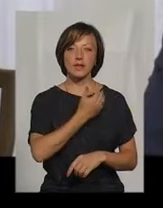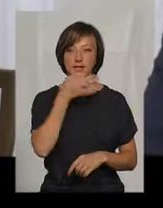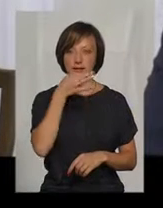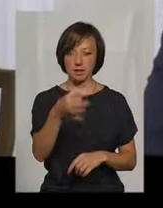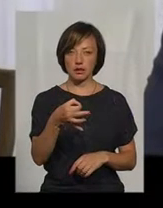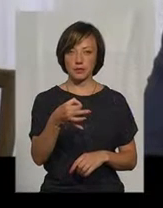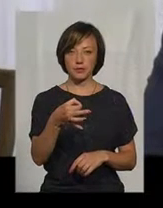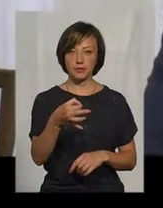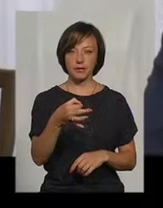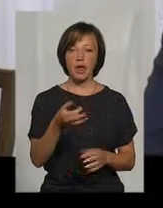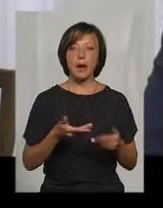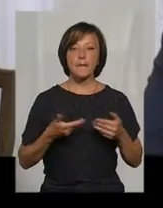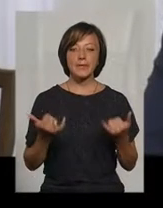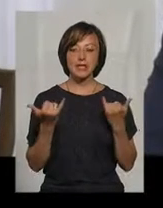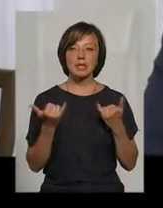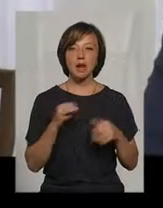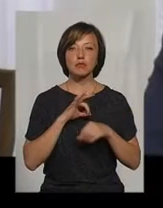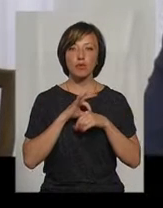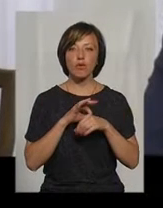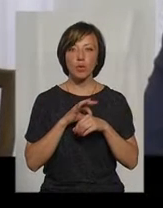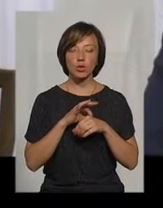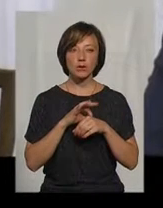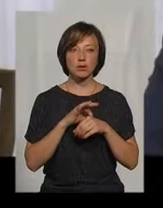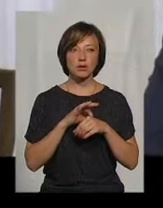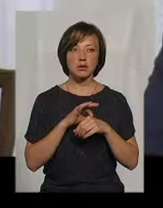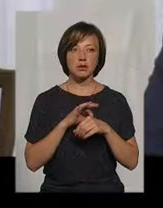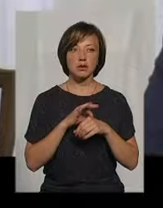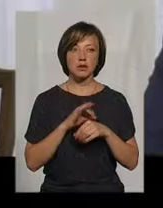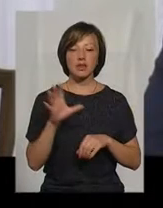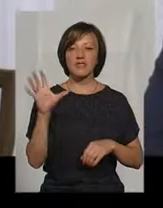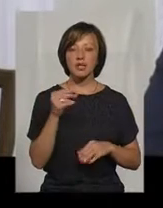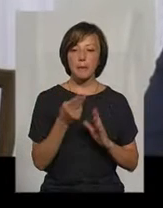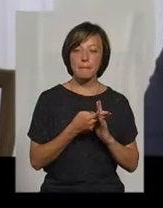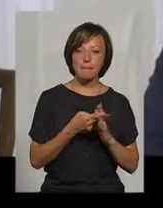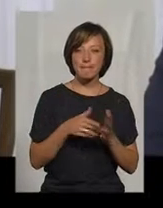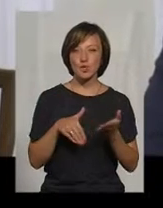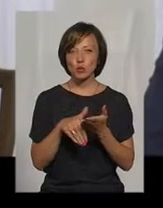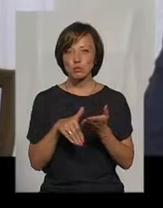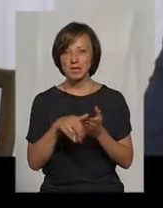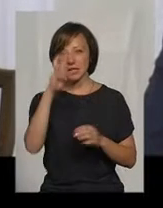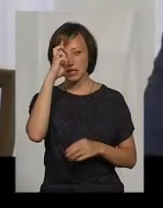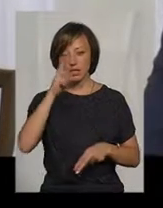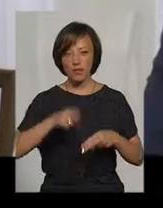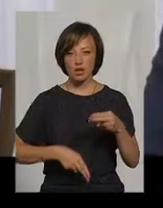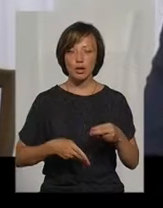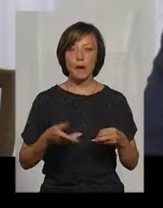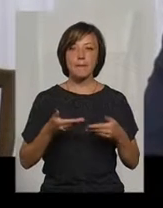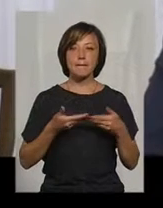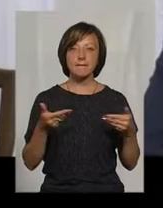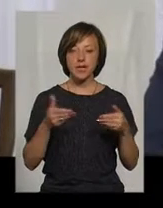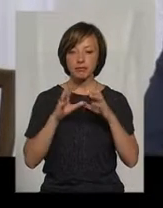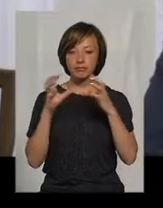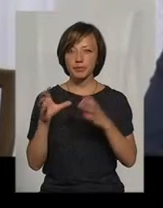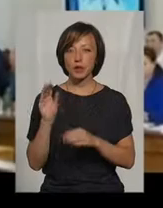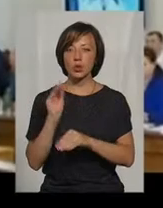Ми зараз проводимо верифікацію всіх пільг і субсидій. Фактично завершуємо. Ми закумулювали